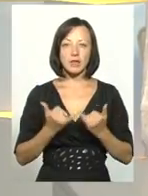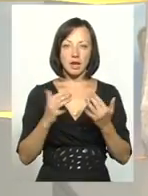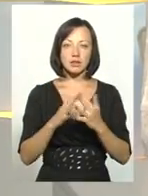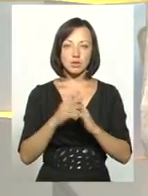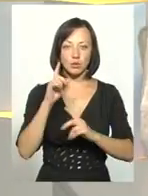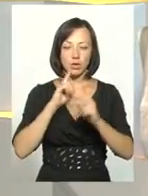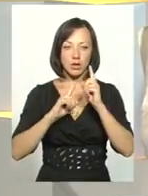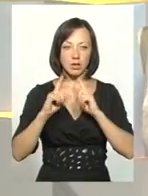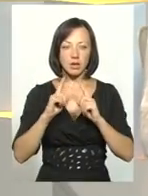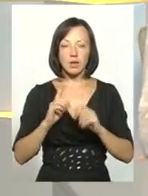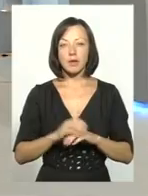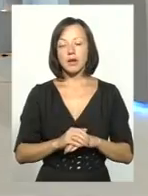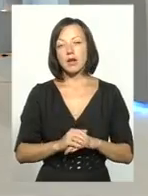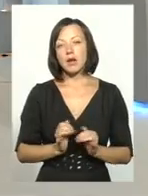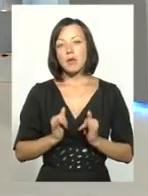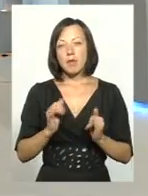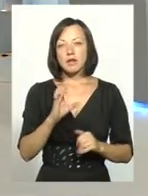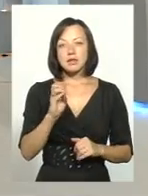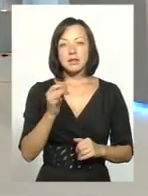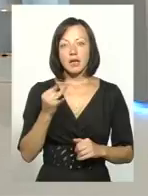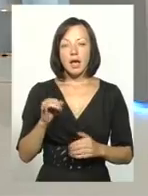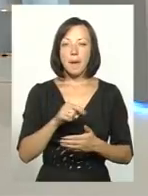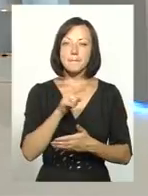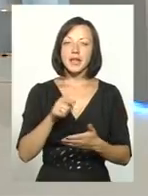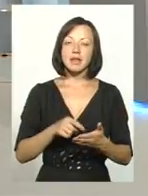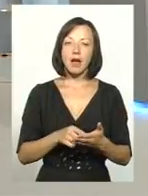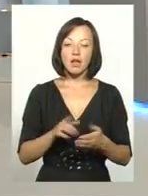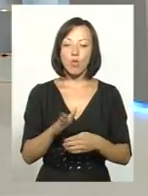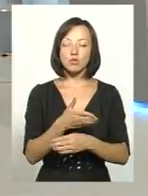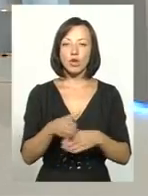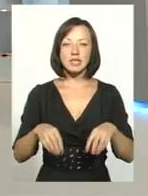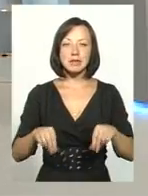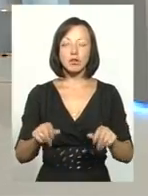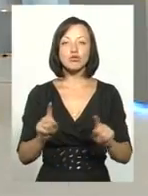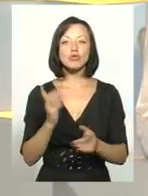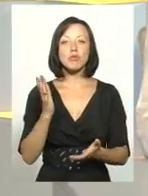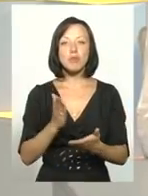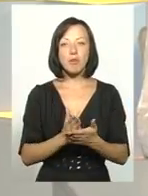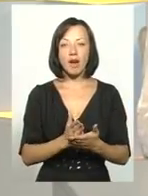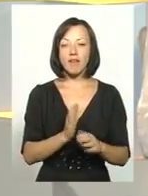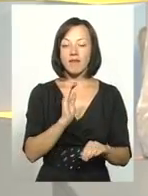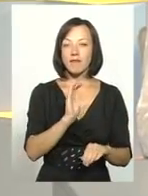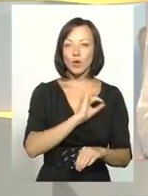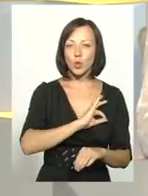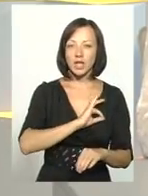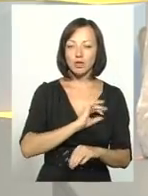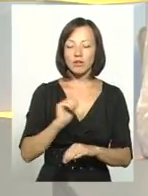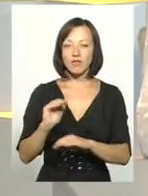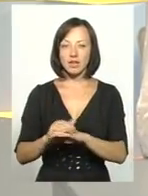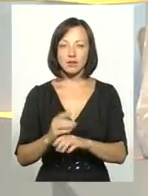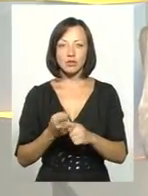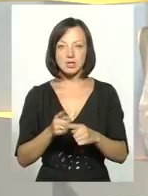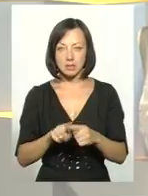Пане Сергію, а питання розпорядження землею, що нині маємо де-юри і де-факто ці